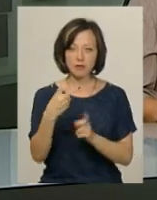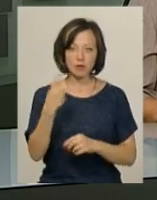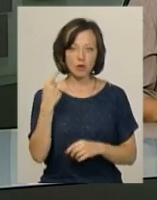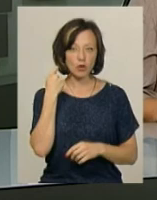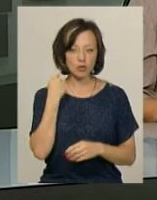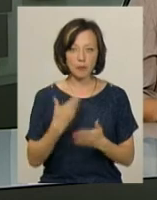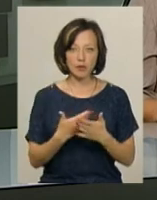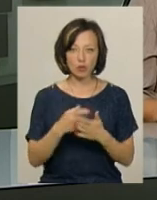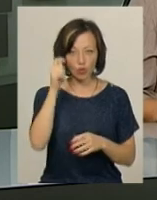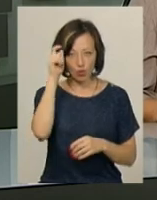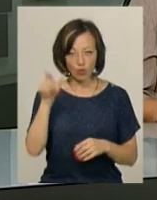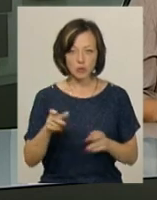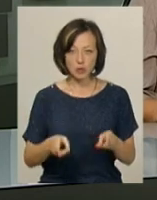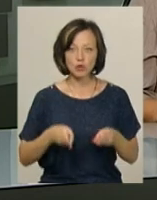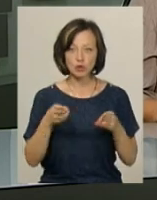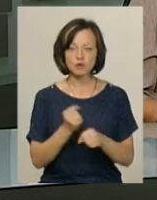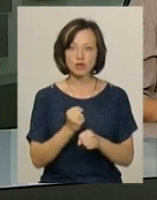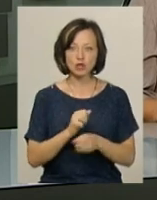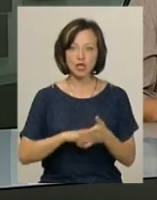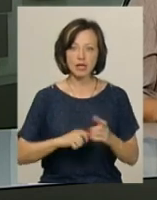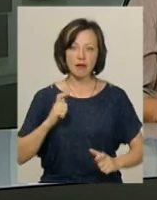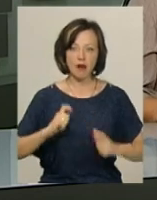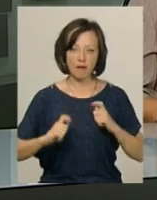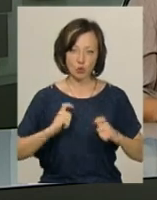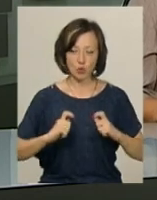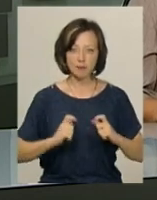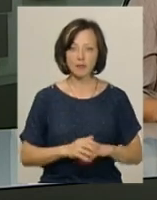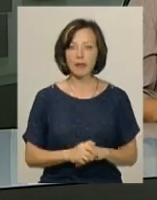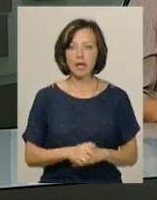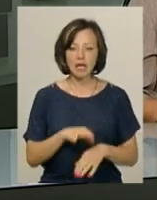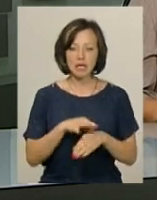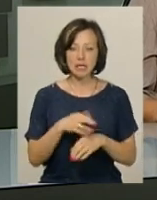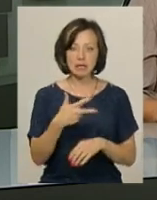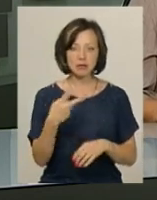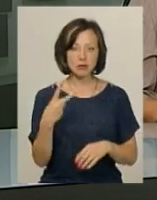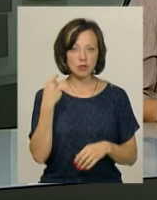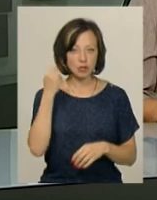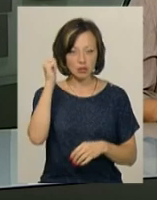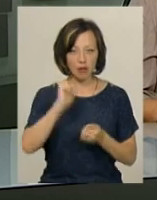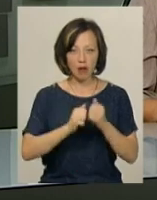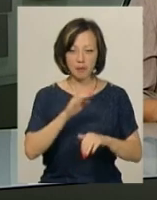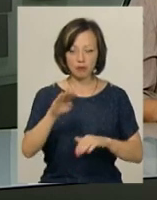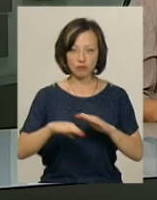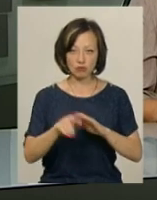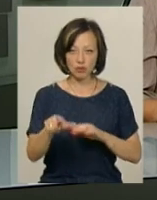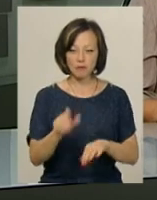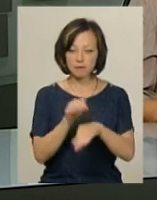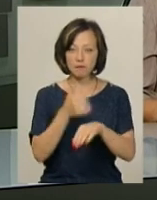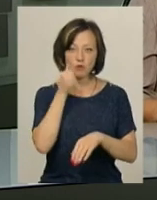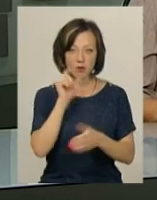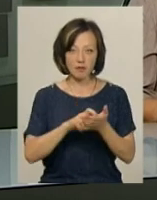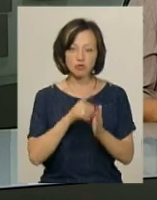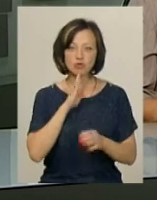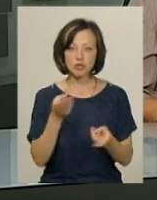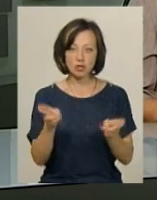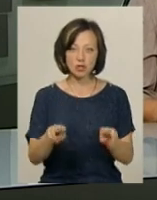підозрюваного хлопця, злочин він вчинив через ревнощі. Нагадаю, тіло 32-річної кам'янчанки виявили вчора в її квартирі. У